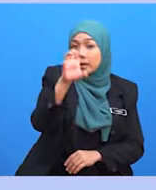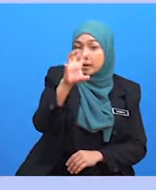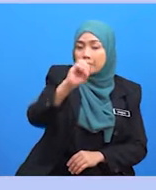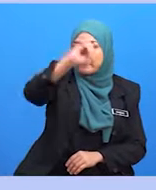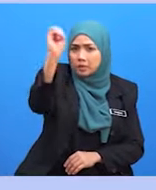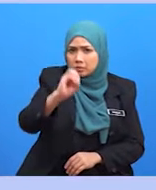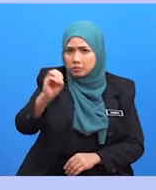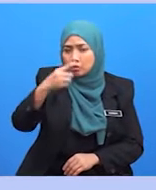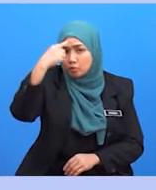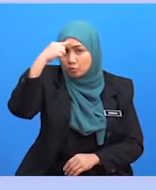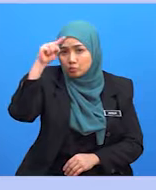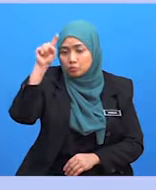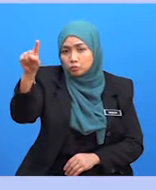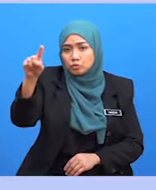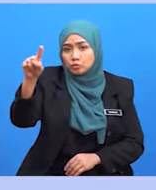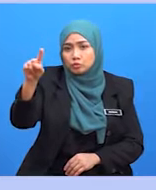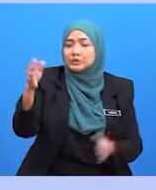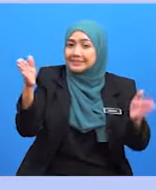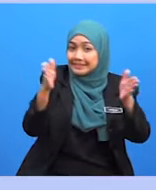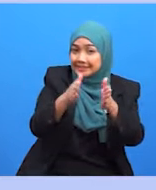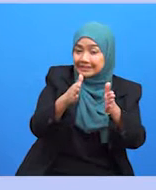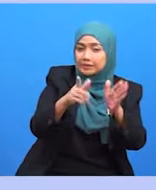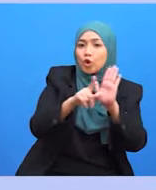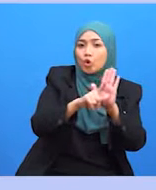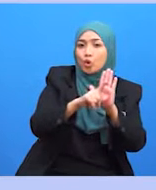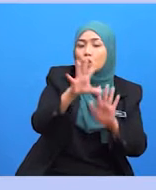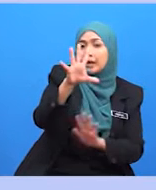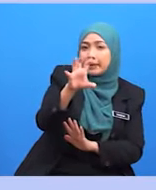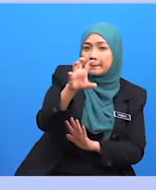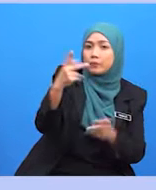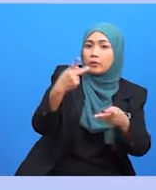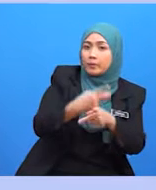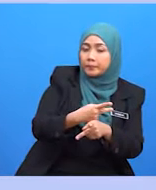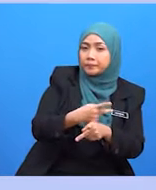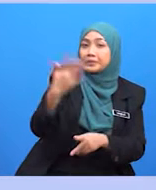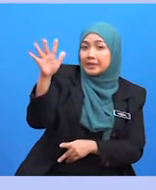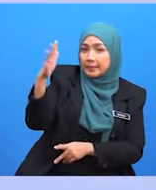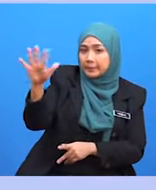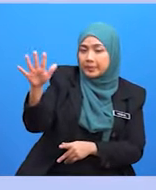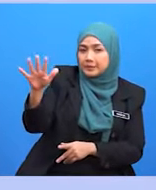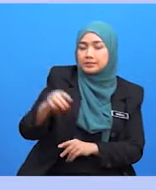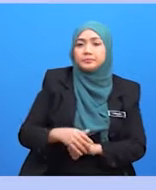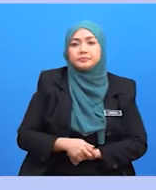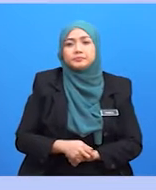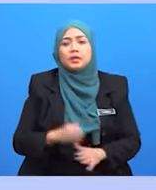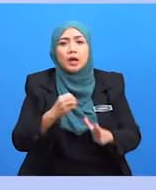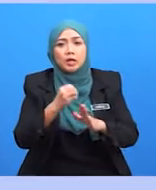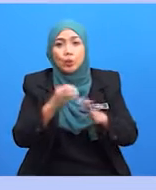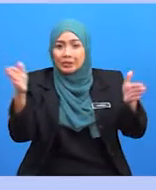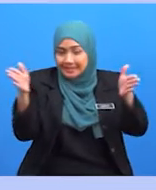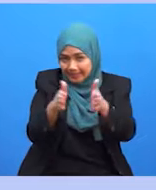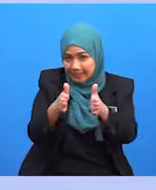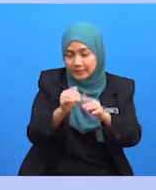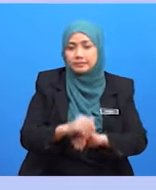adalah untuk kadar pengecilan size logo 50 darab 15mm atau lebih kecil.